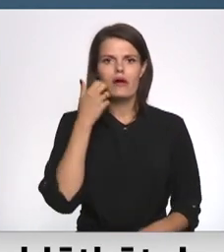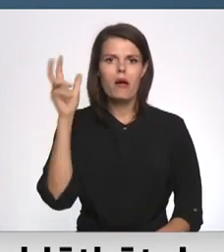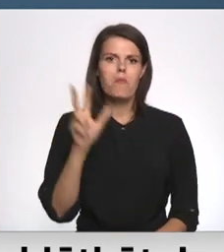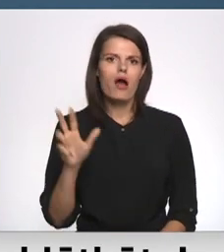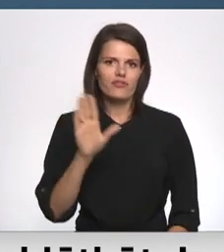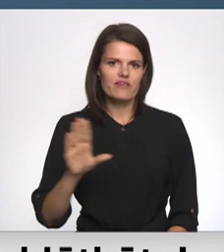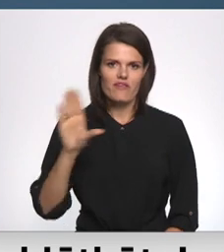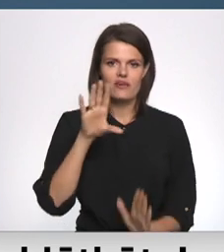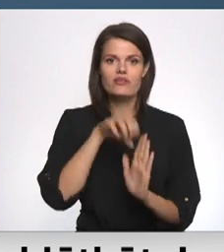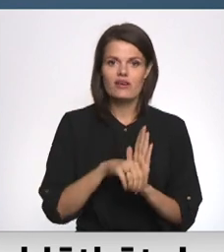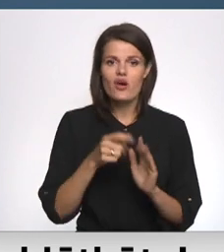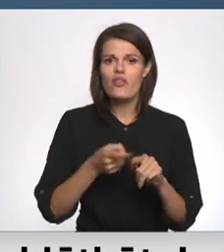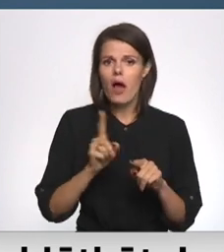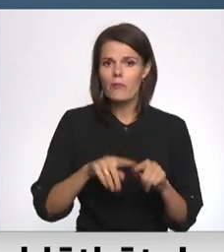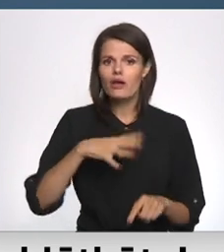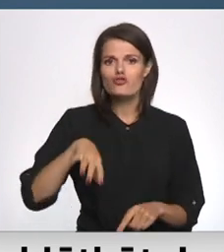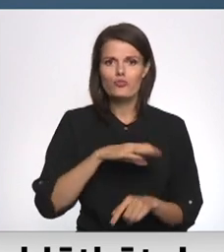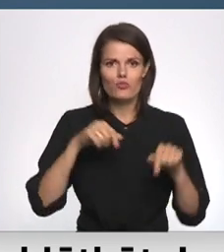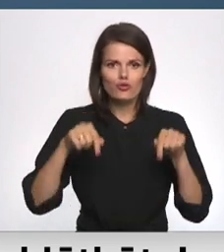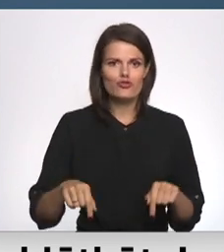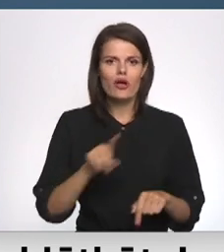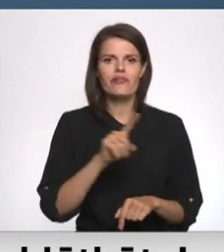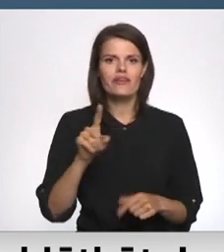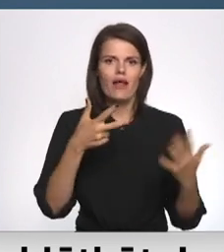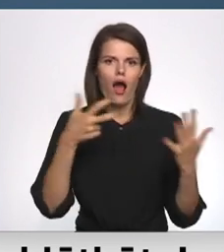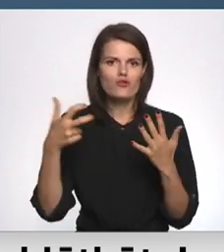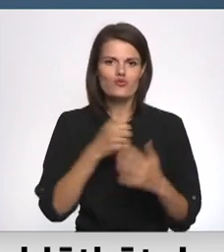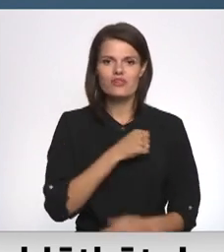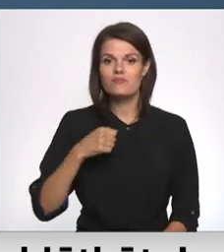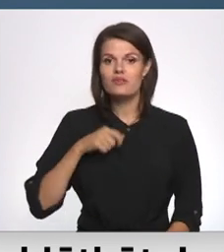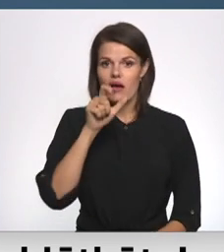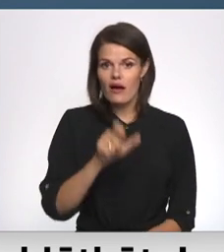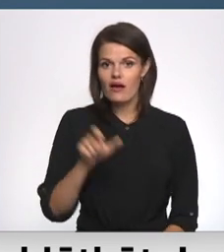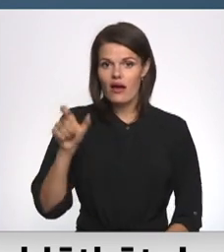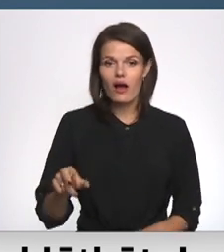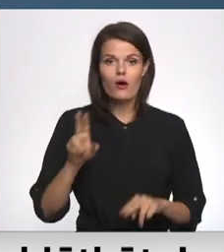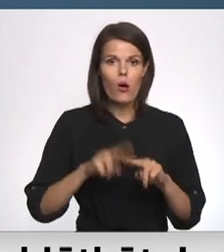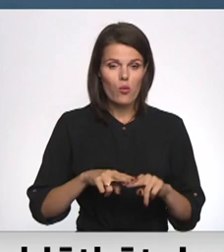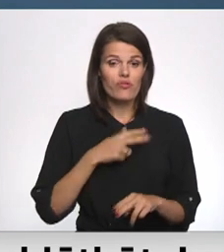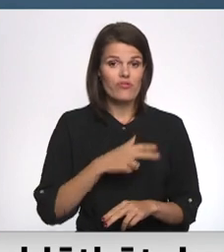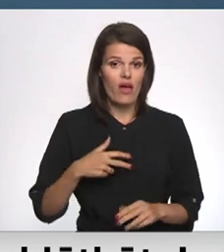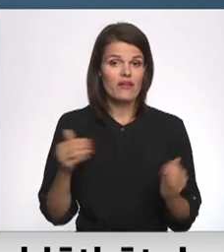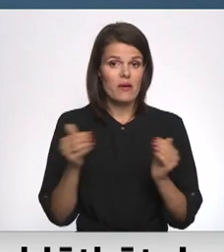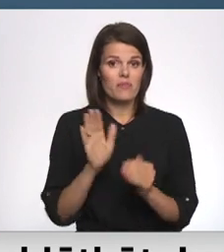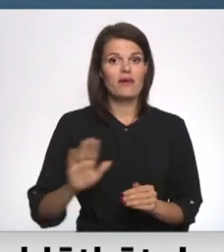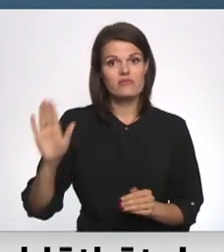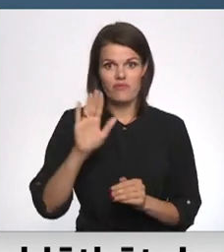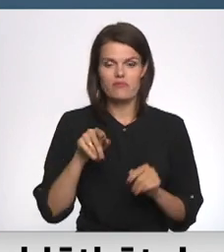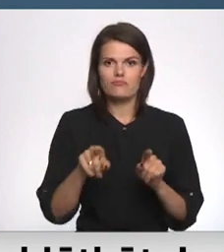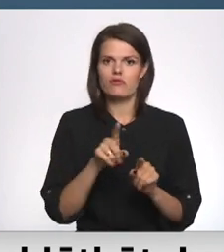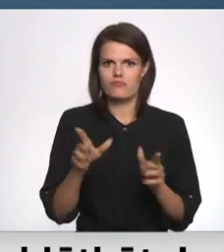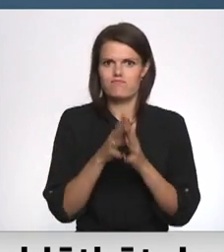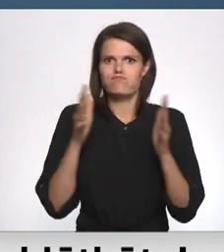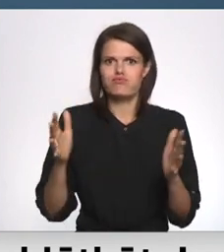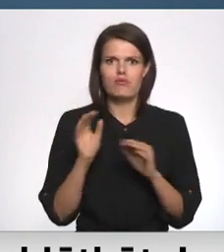ieskaitot. Tāpēc mums šeit ir 800 karavīru, un tas no Dānijas kā mazas valsts puses ir diezgan liels